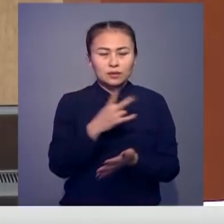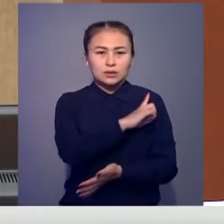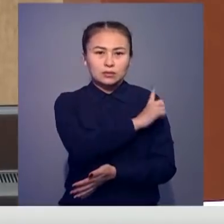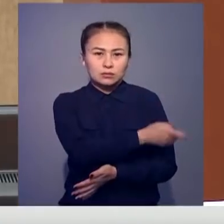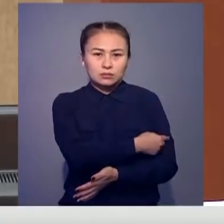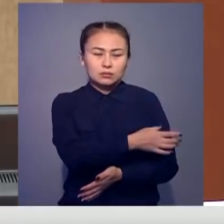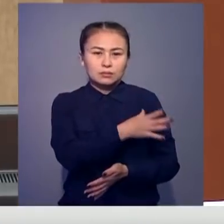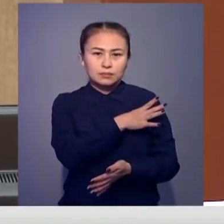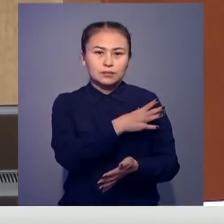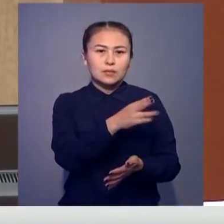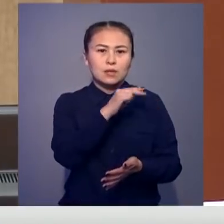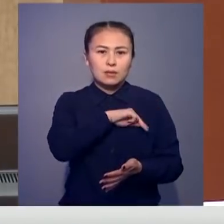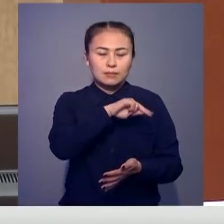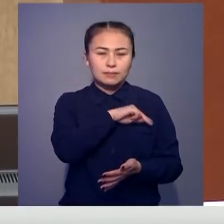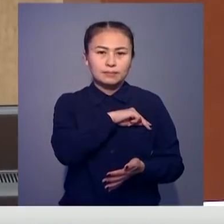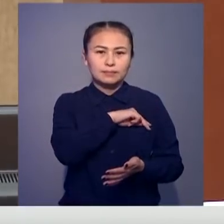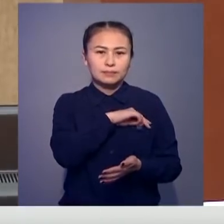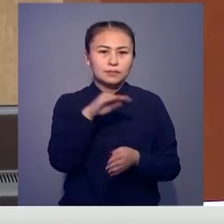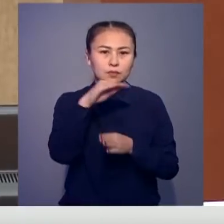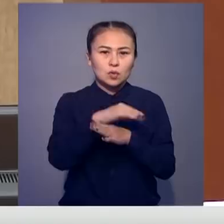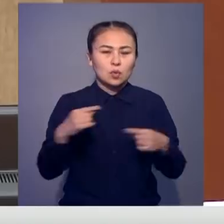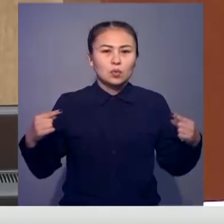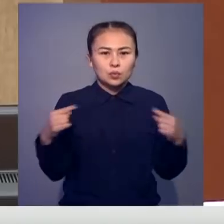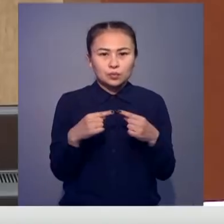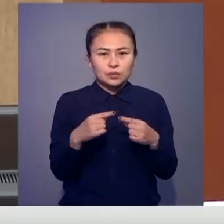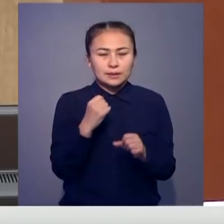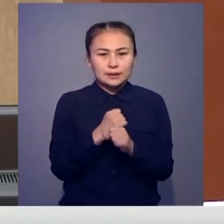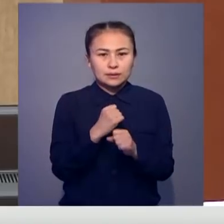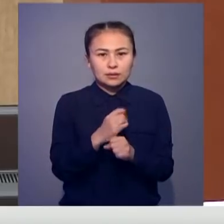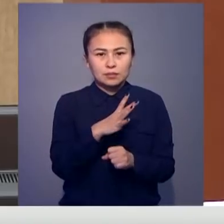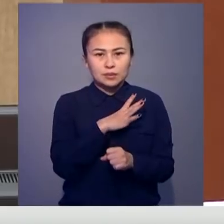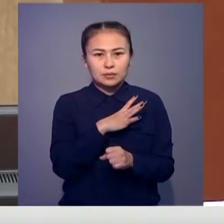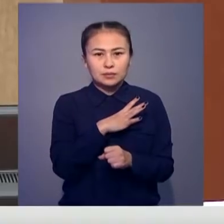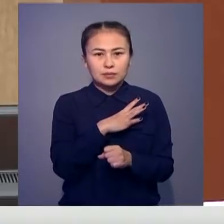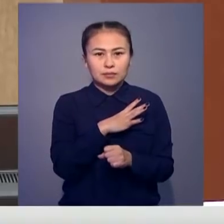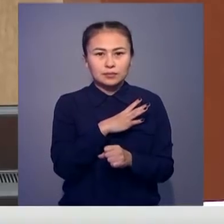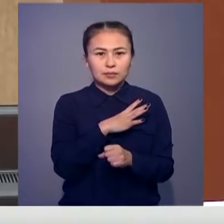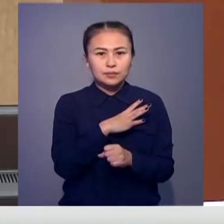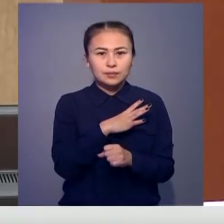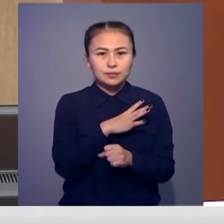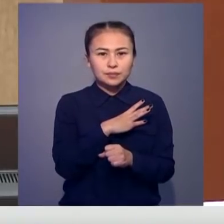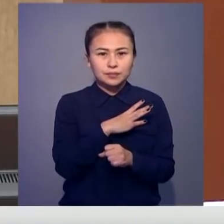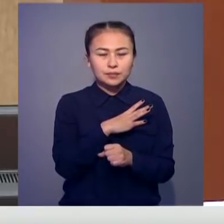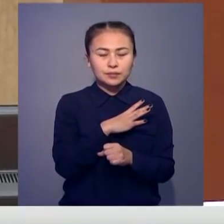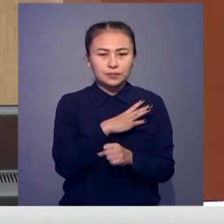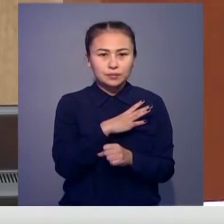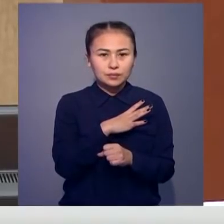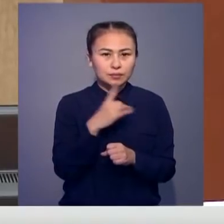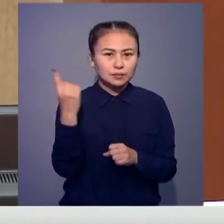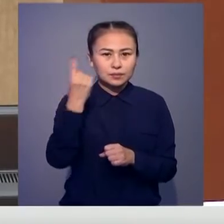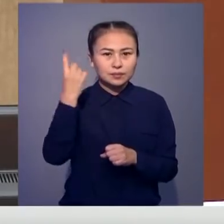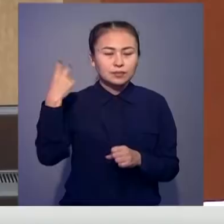тағы бір нақтық адам жасалды деп айтуға болады. Себебі, тұңғыш